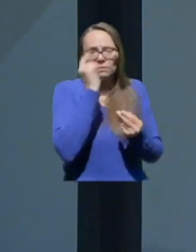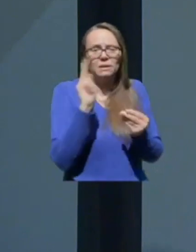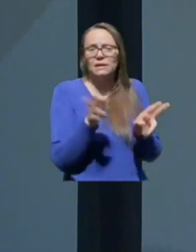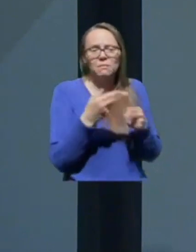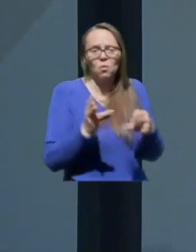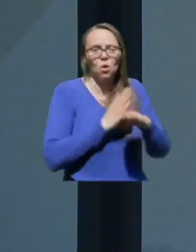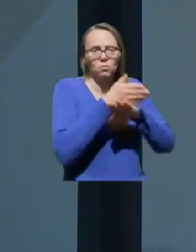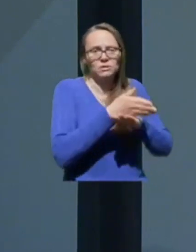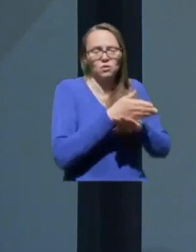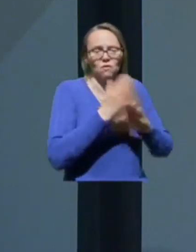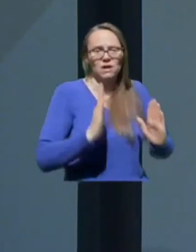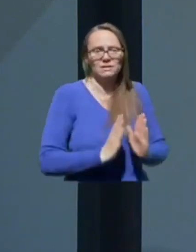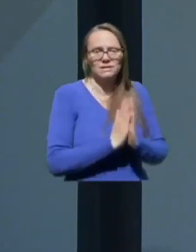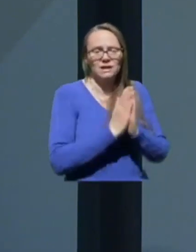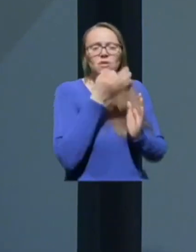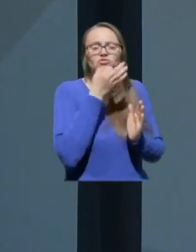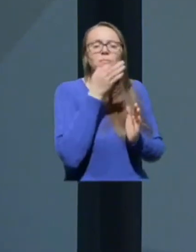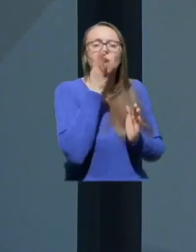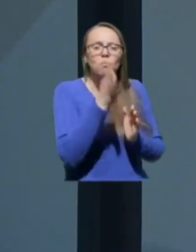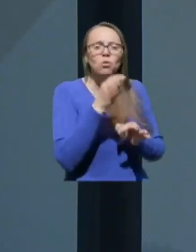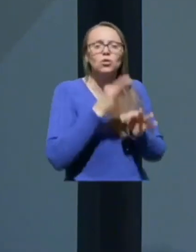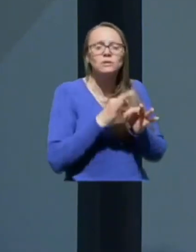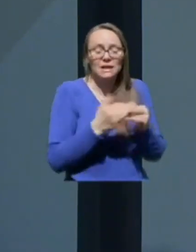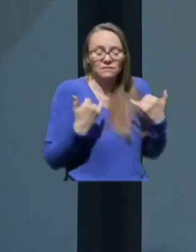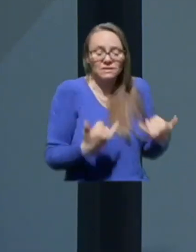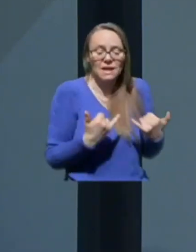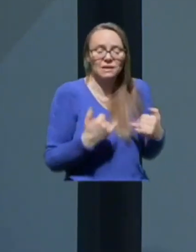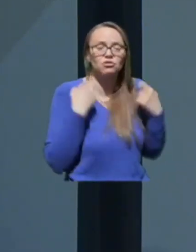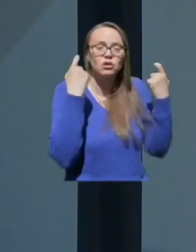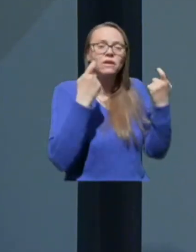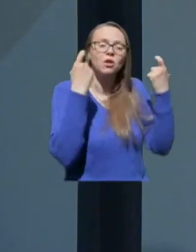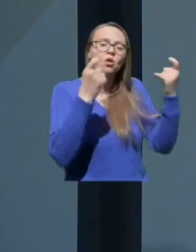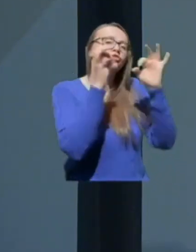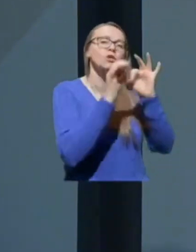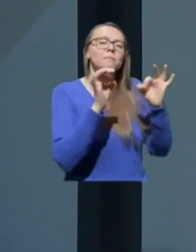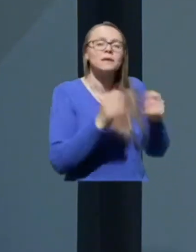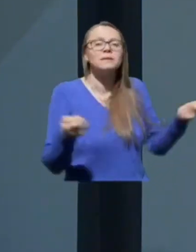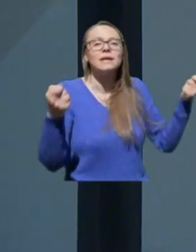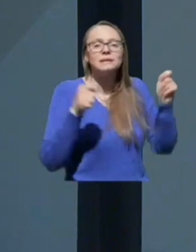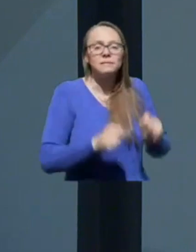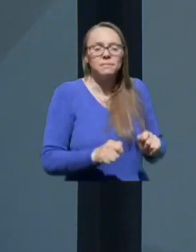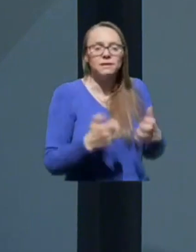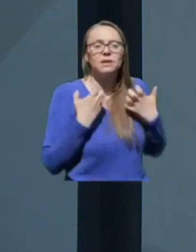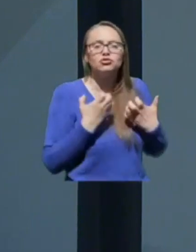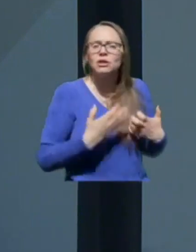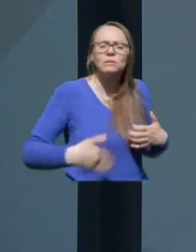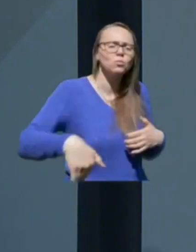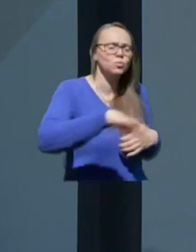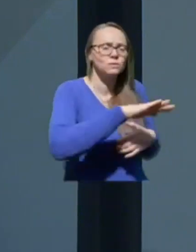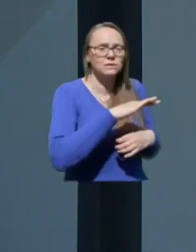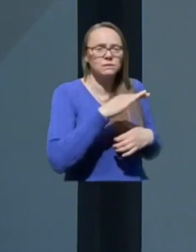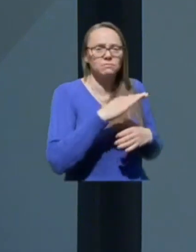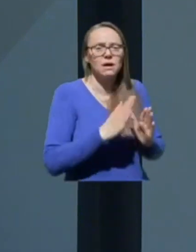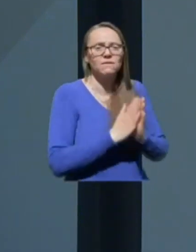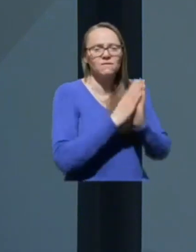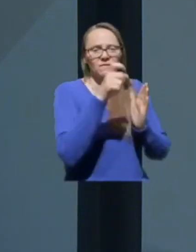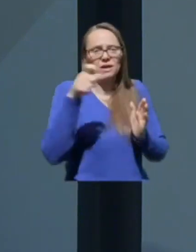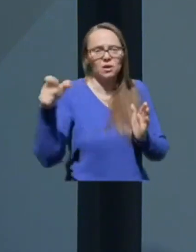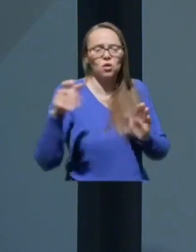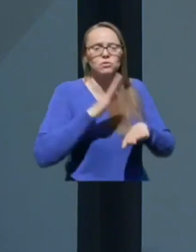Čeprav bodo crkve za letošnje velikonočne praznike zaprte, želim vsem vernikom sporočiti,